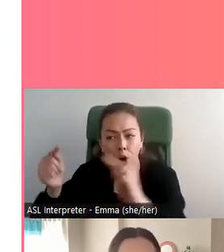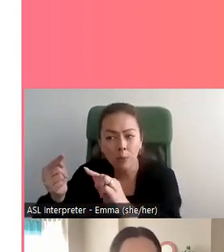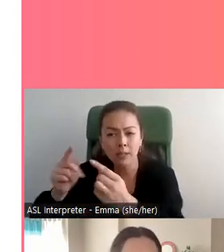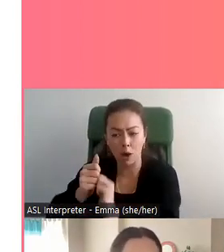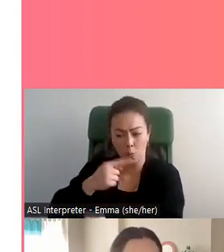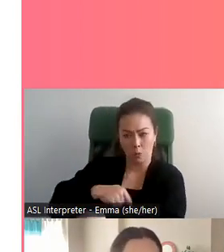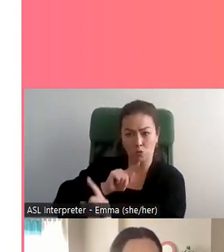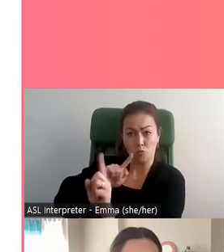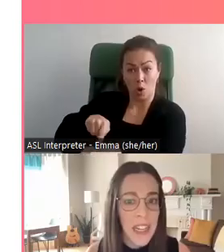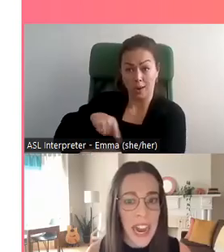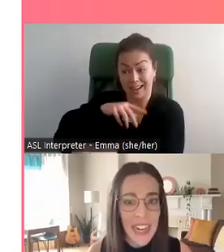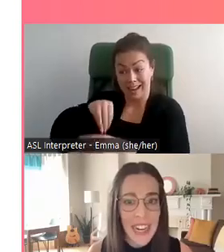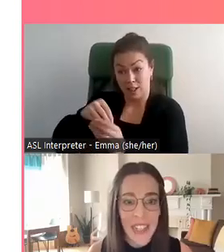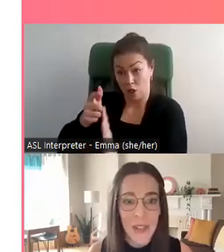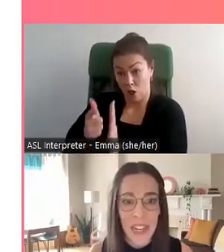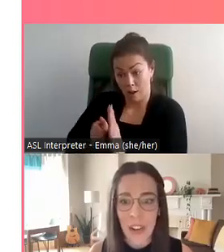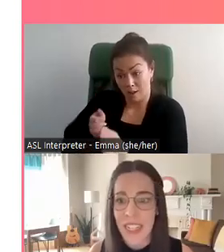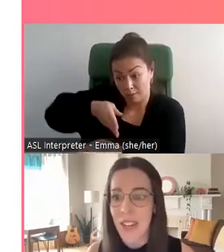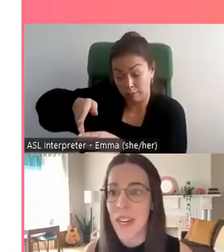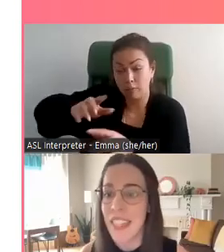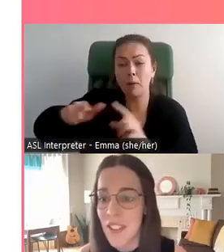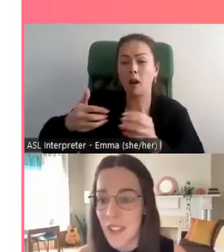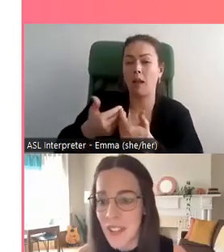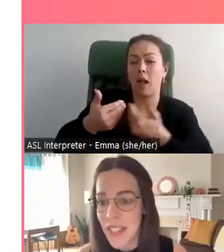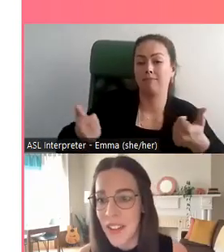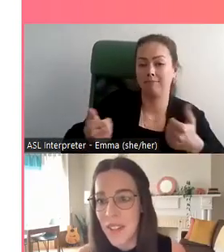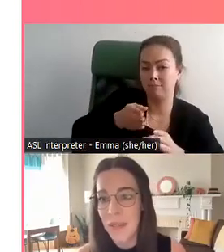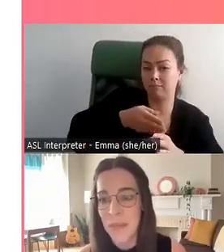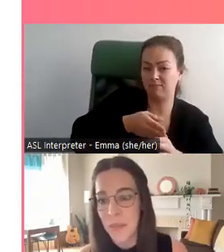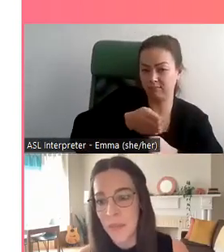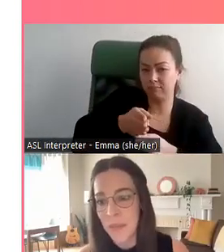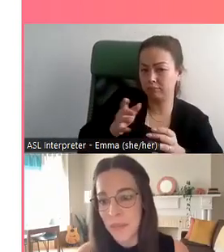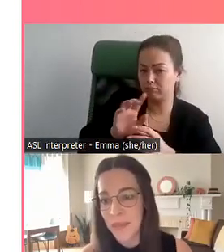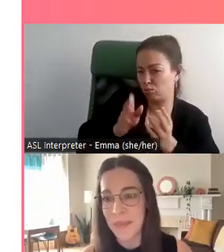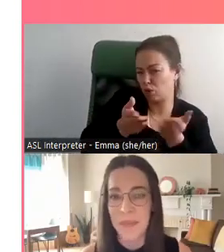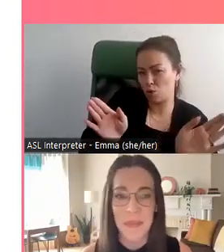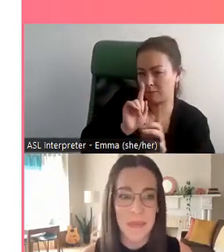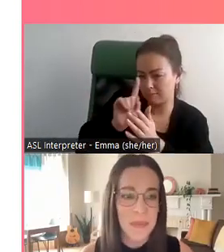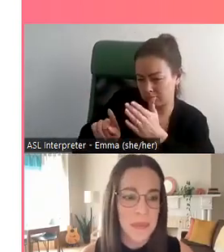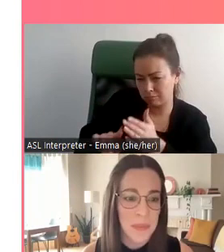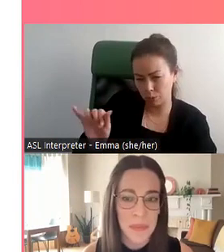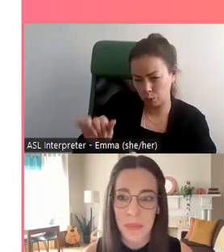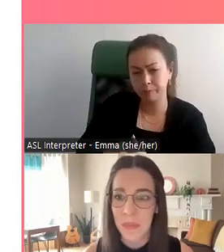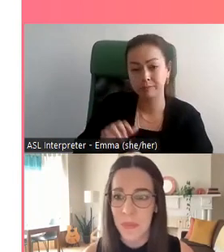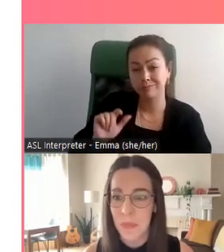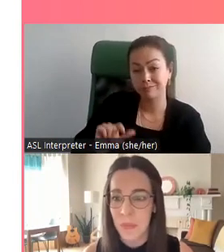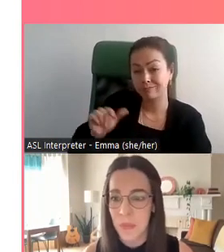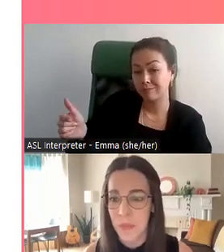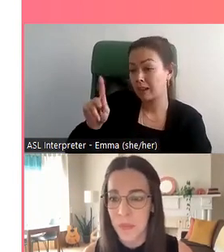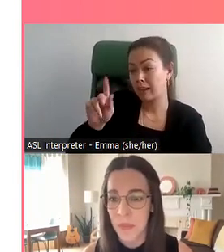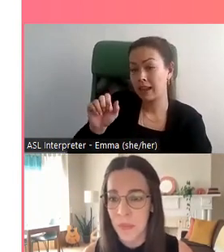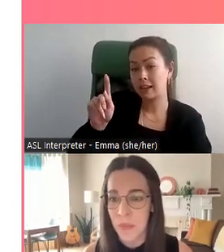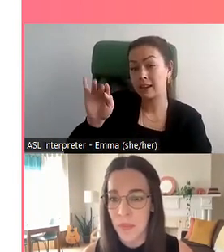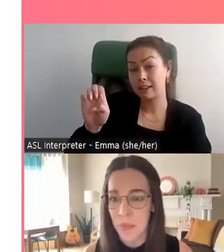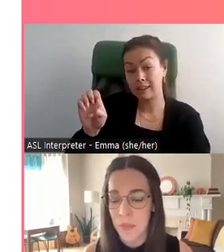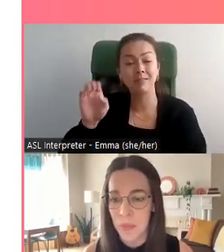réagir dans la loi et ailleurs. Bon, alors Katie, puis Suzy, puis Chris. Bonjour tout le monde, je m'appelle Katie